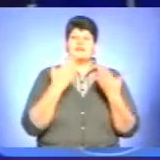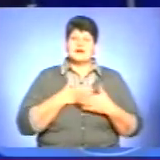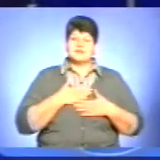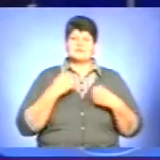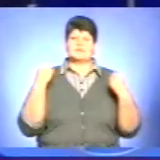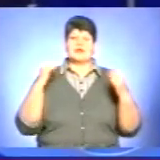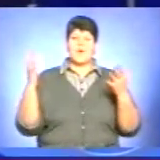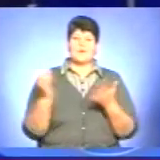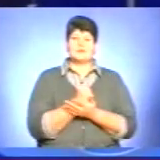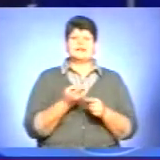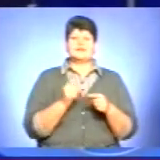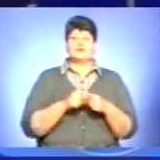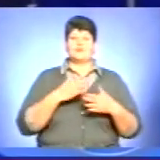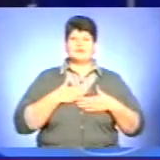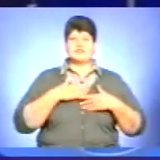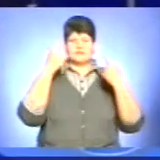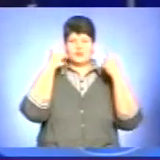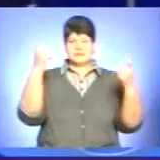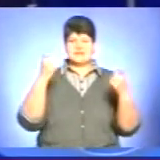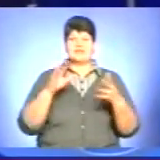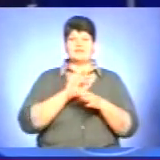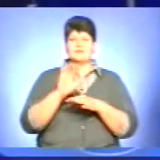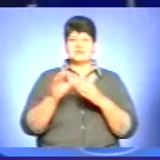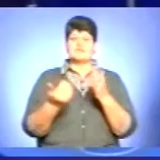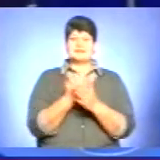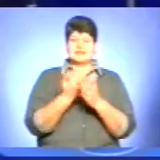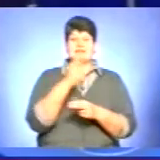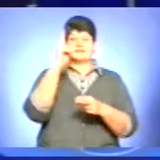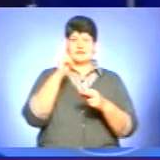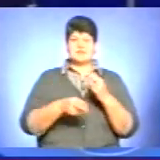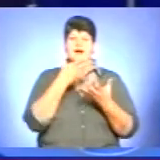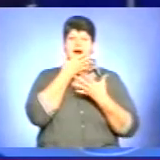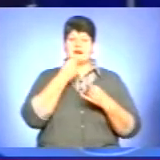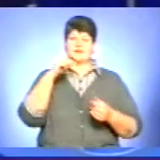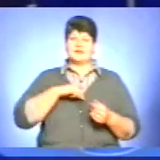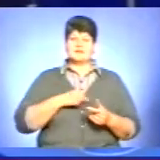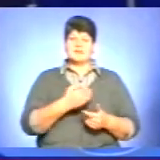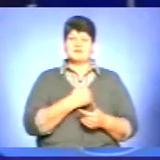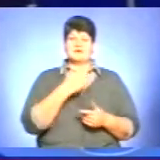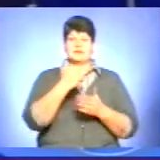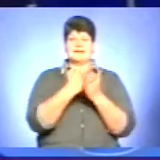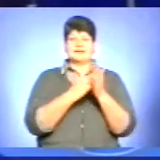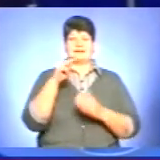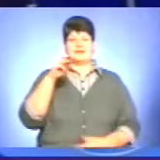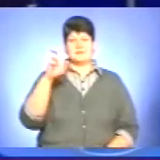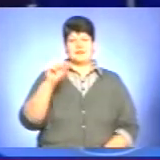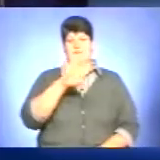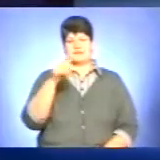успіху. А на цьому наш інформаційний випуск «Вістей» підходить до завершення. Гарного настрою бажає вам канал ТТБ. На все добре!